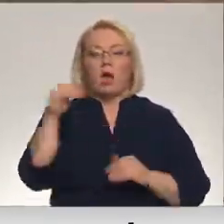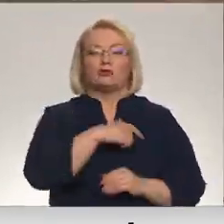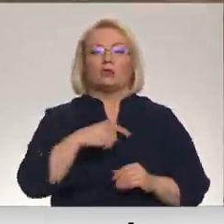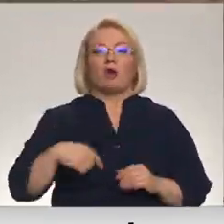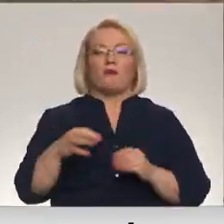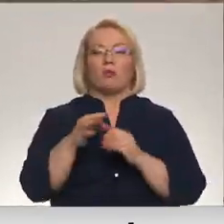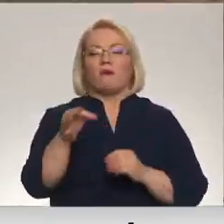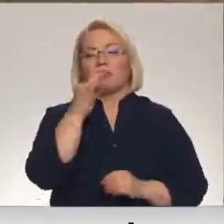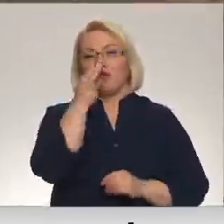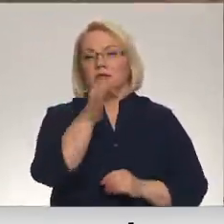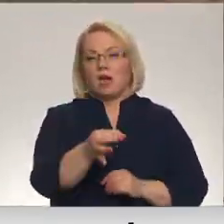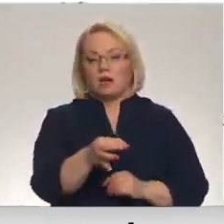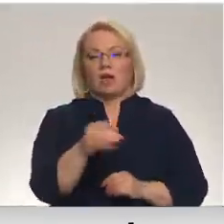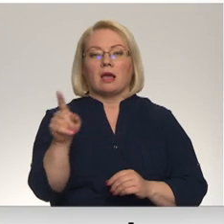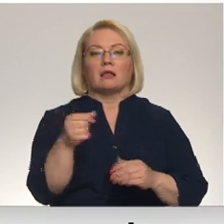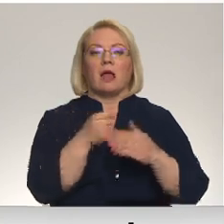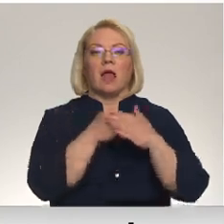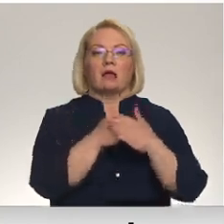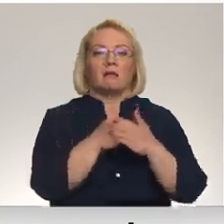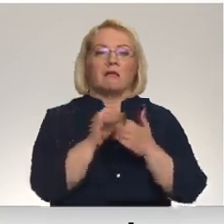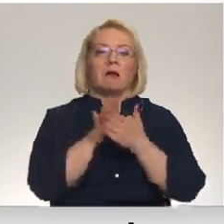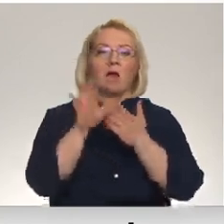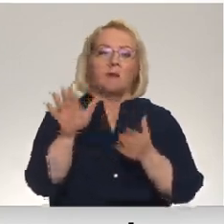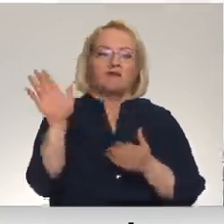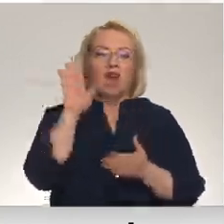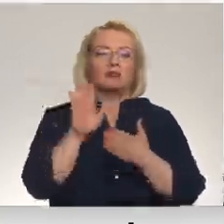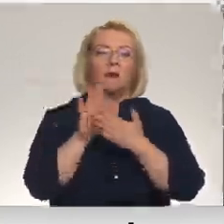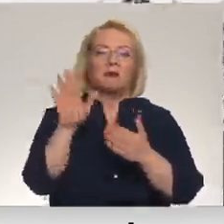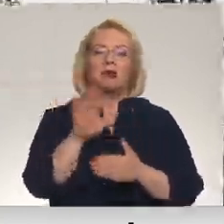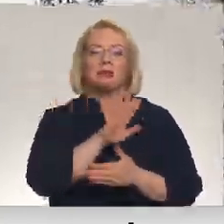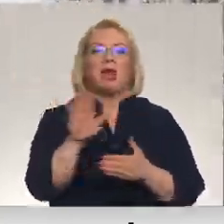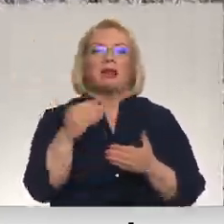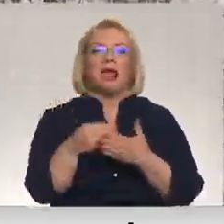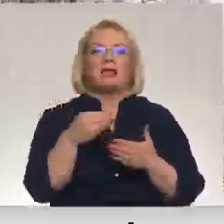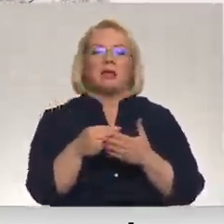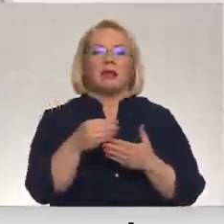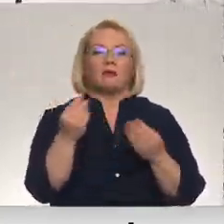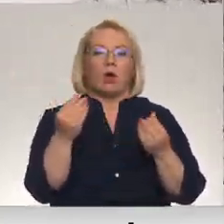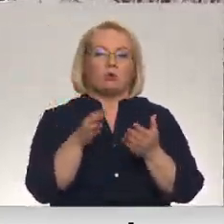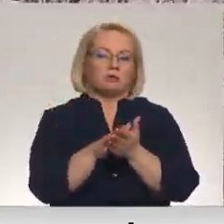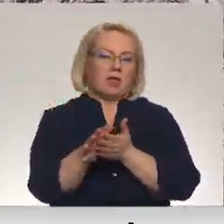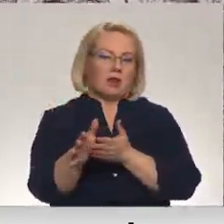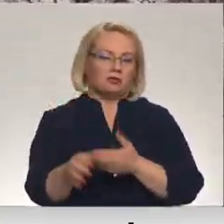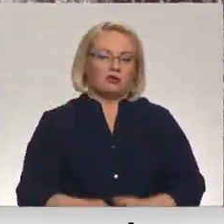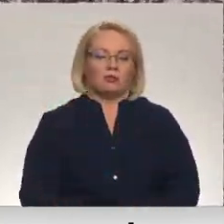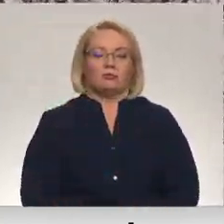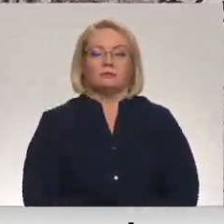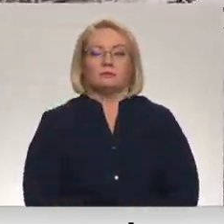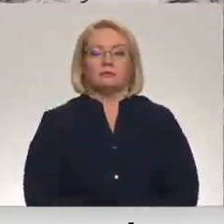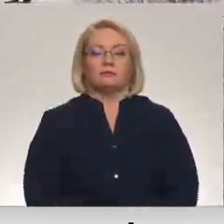atbild ar bažām, ka tata valsts pārmetīs pašvaldībai neliedarīgu līdzakļu tērēšanu. Dīniekiem ļenva mārs jūs cvīcimes